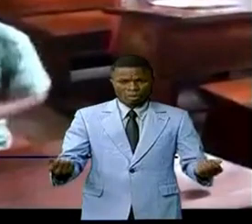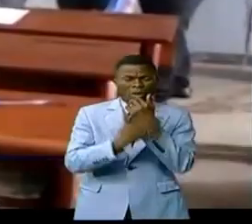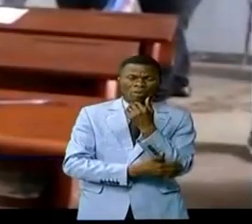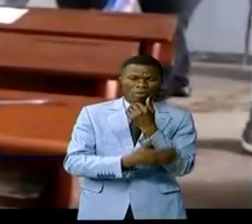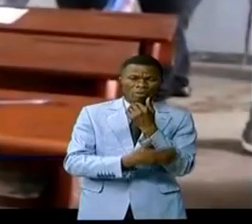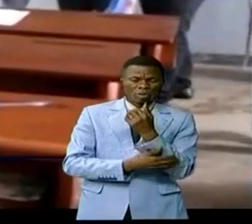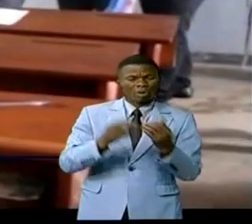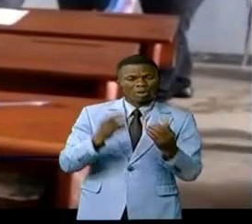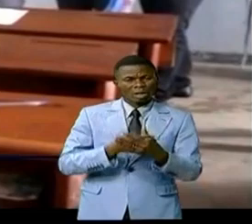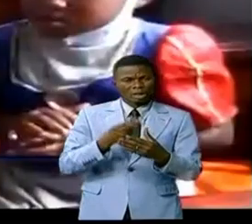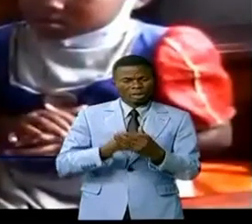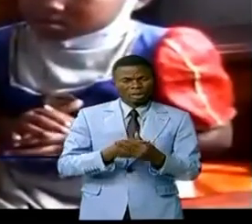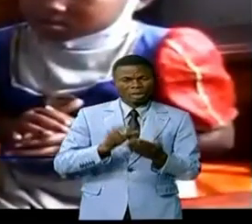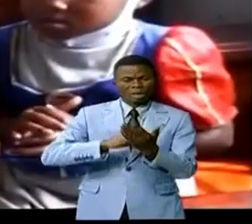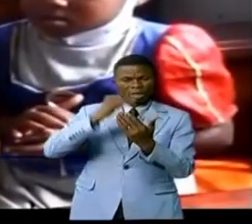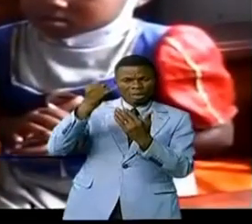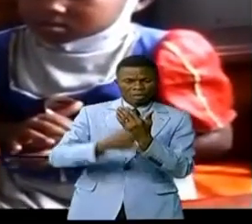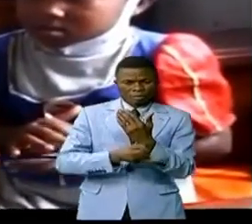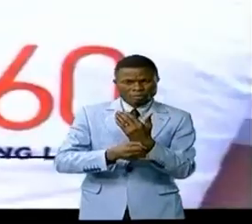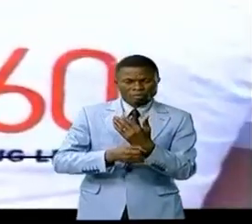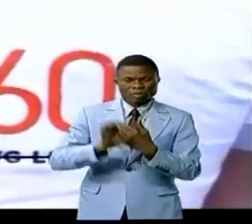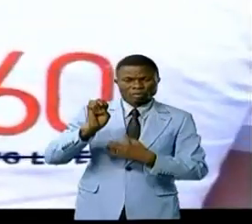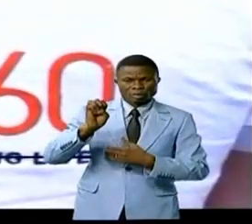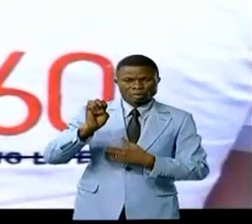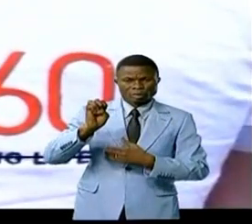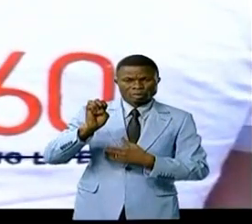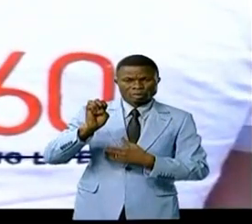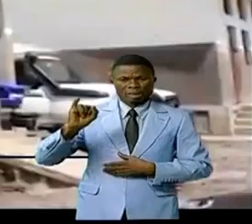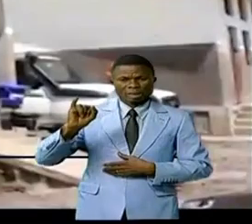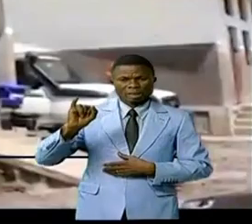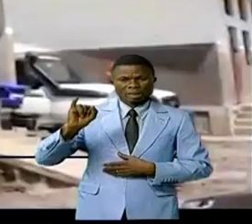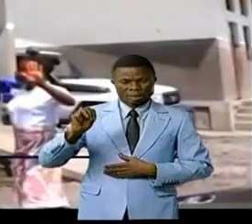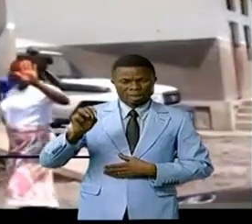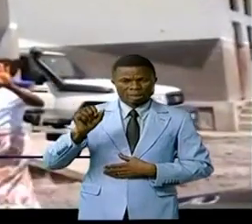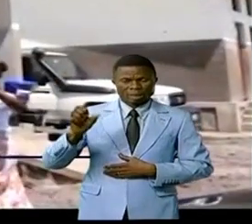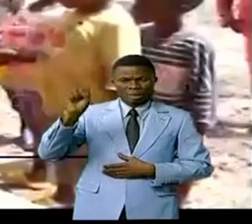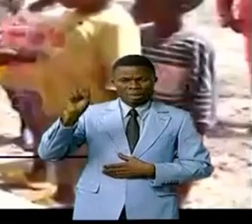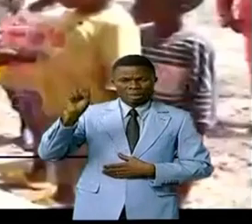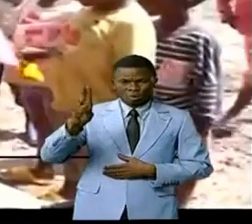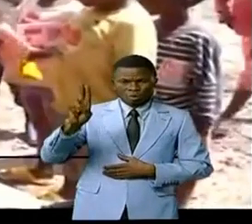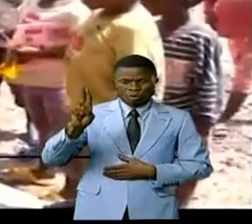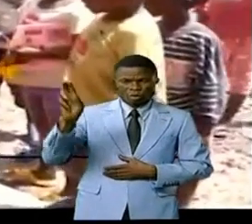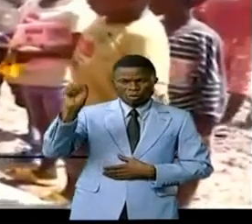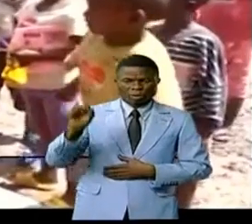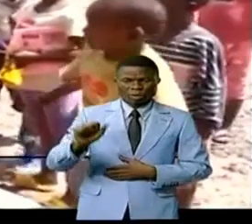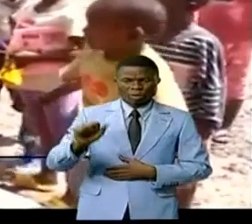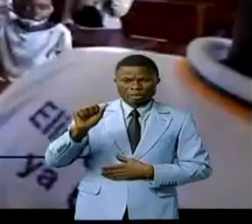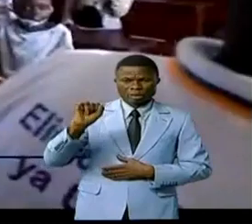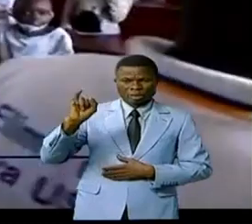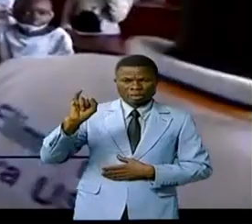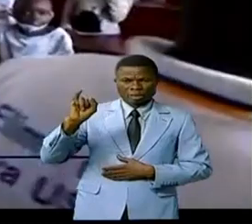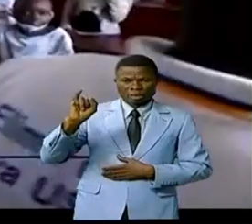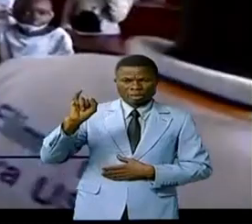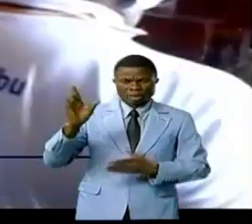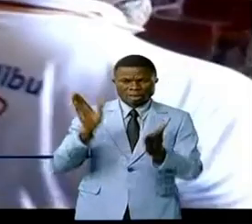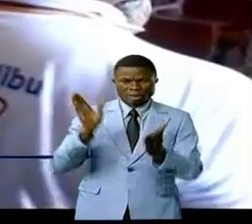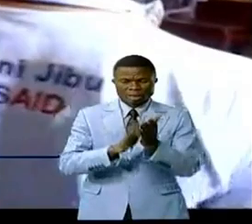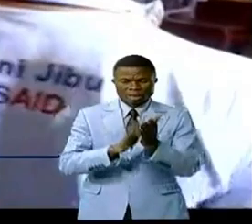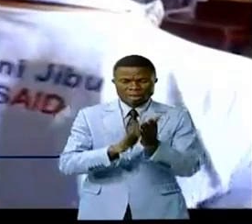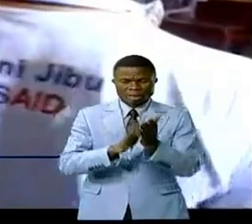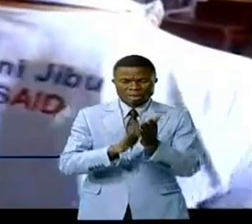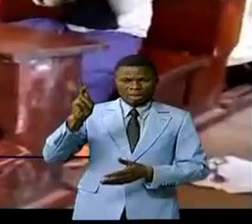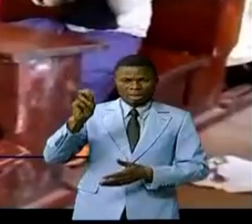à travers le projet Elimouni Djibouïa USAID l'école primaire KMB le complexe scolaire la